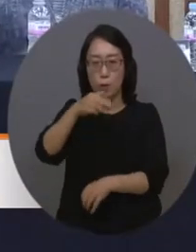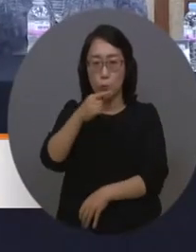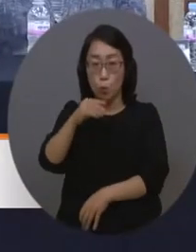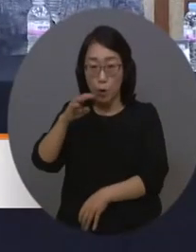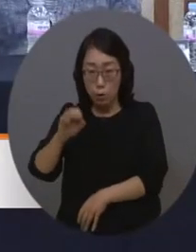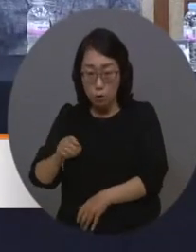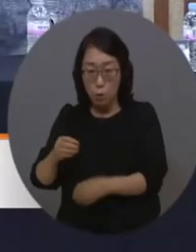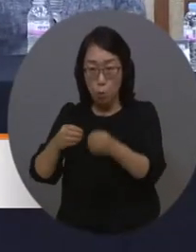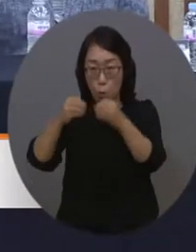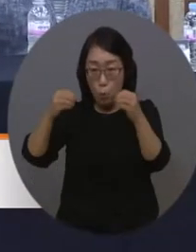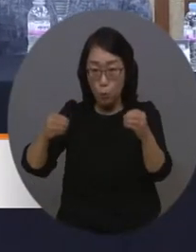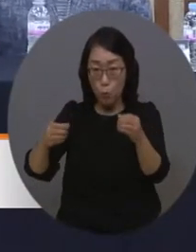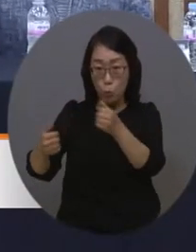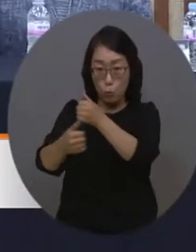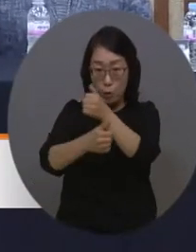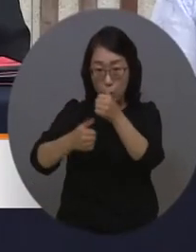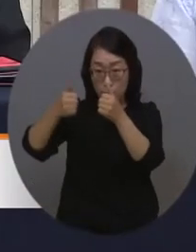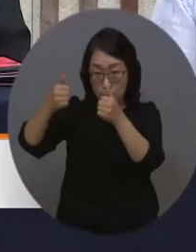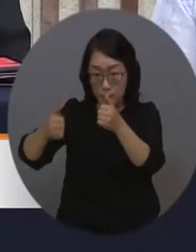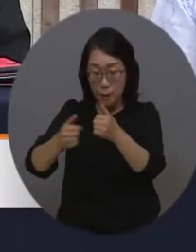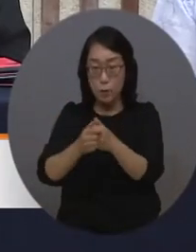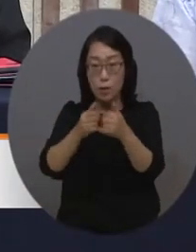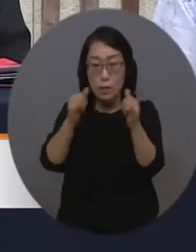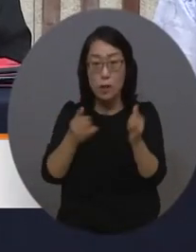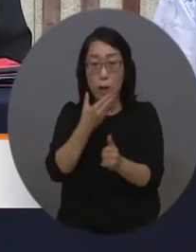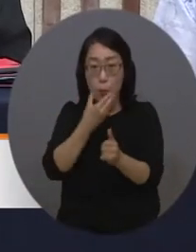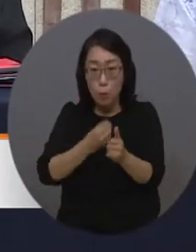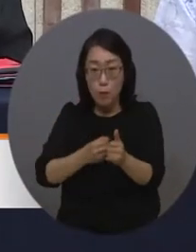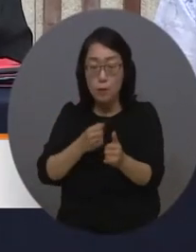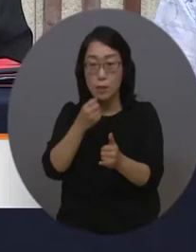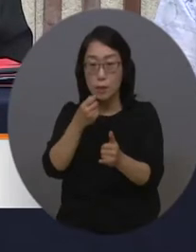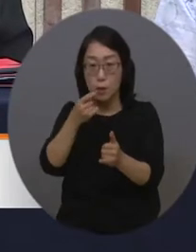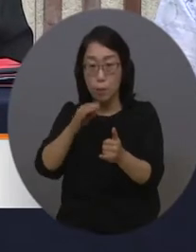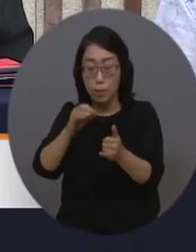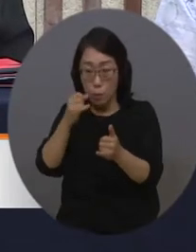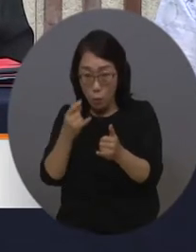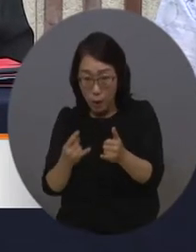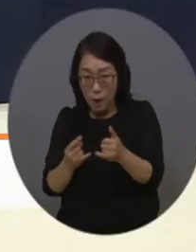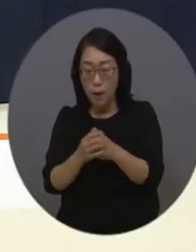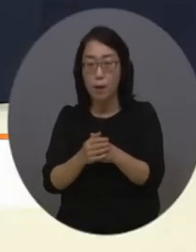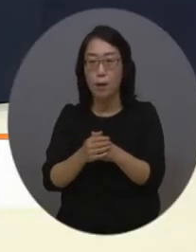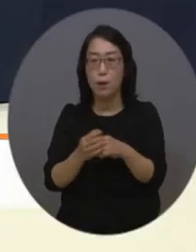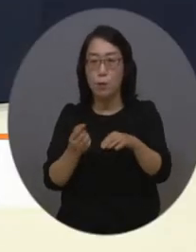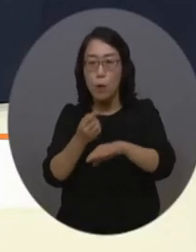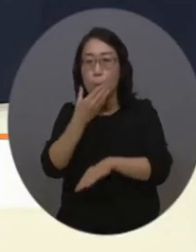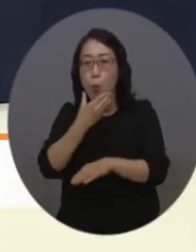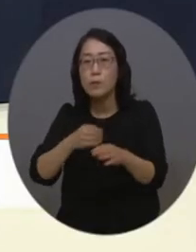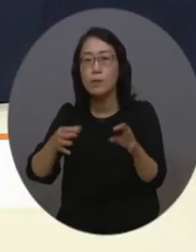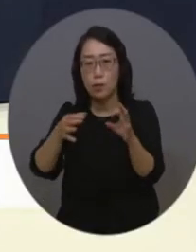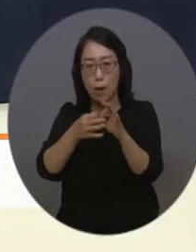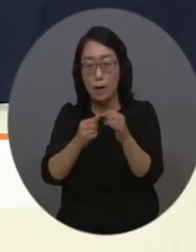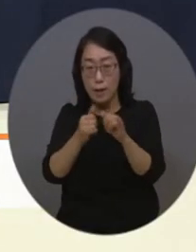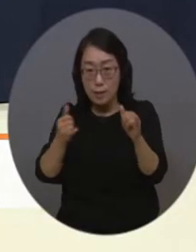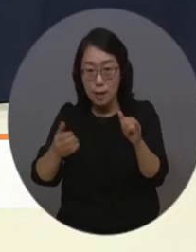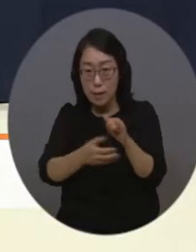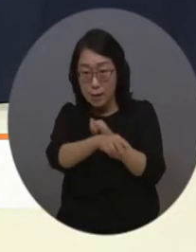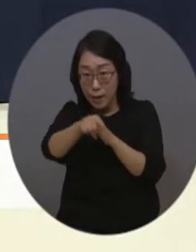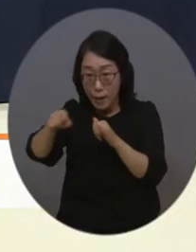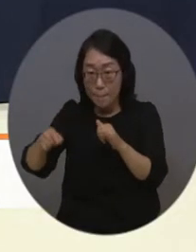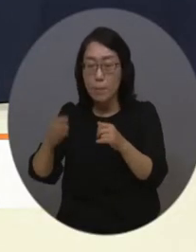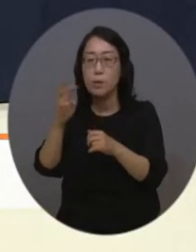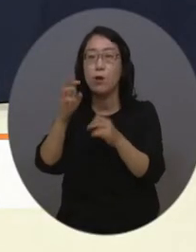공동위원장과 순천시 사회복지협의회 김미자 회장을 비롯해 순천지역 복지 관계자 30명으로